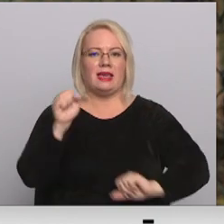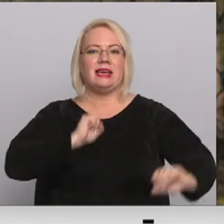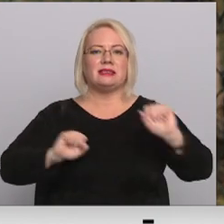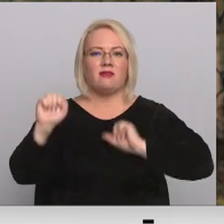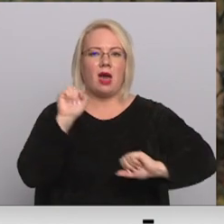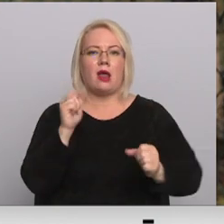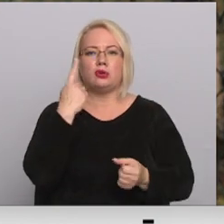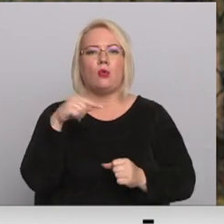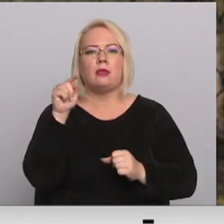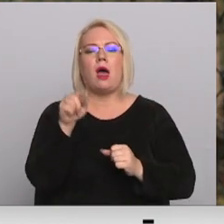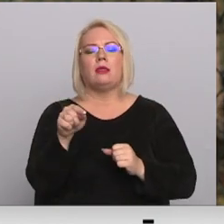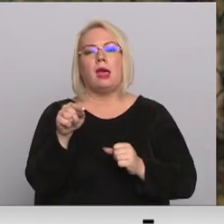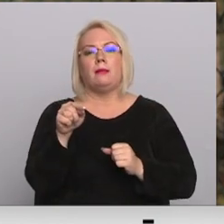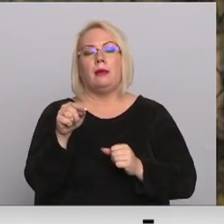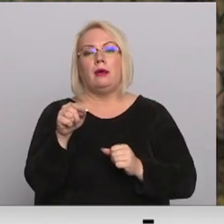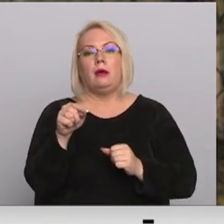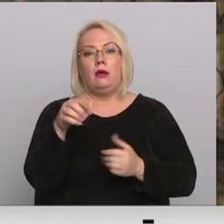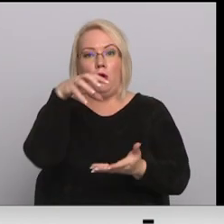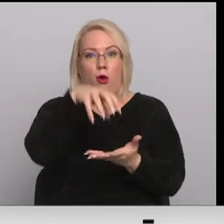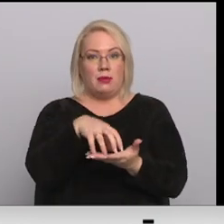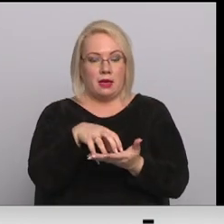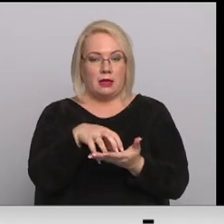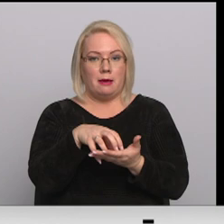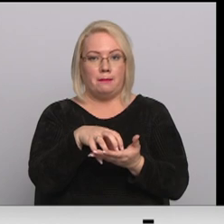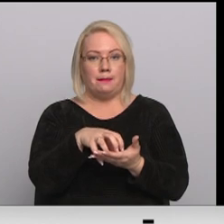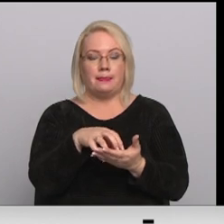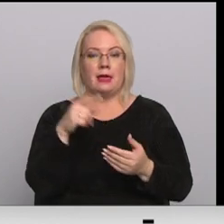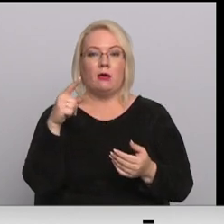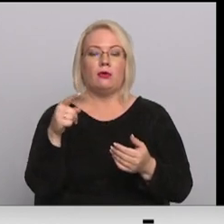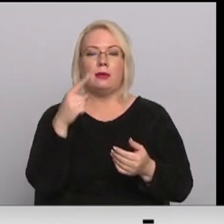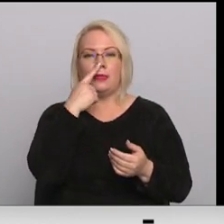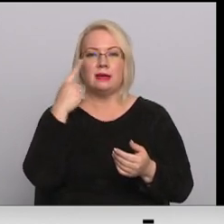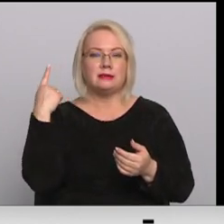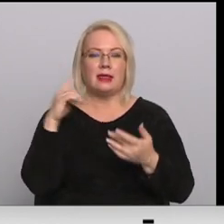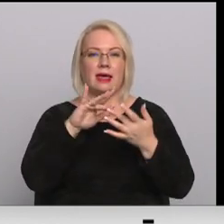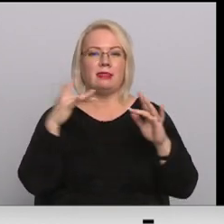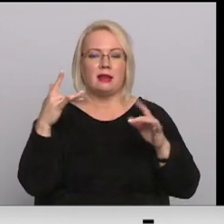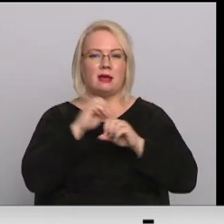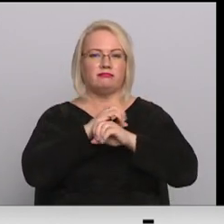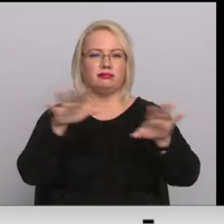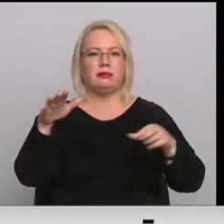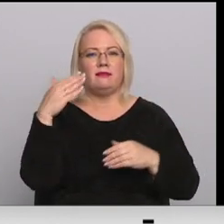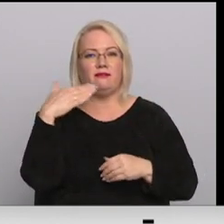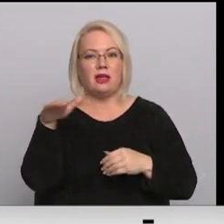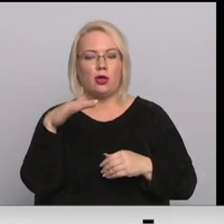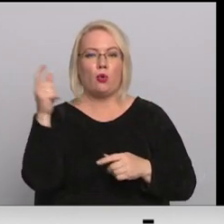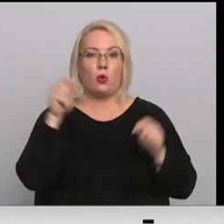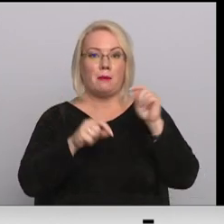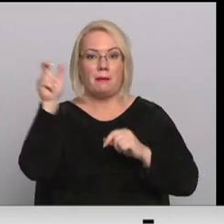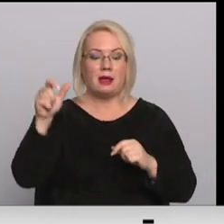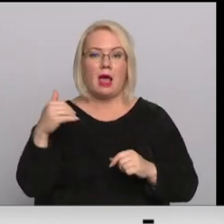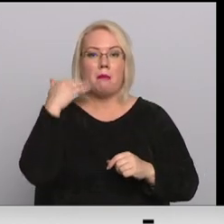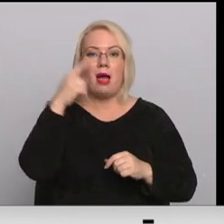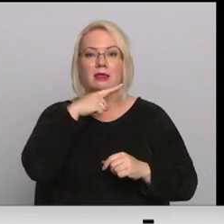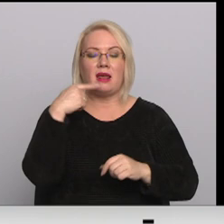šādiem objektiem. Nesin sociālajos tīklos izplatīts video, kurā migranti uz Baltkrievijas